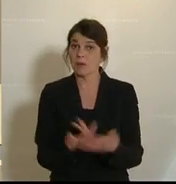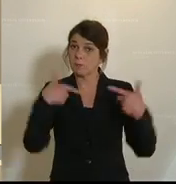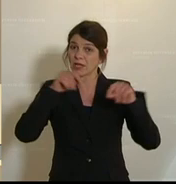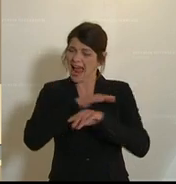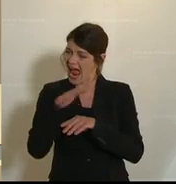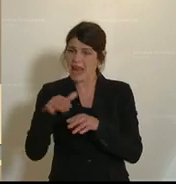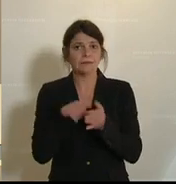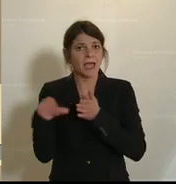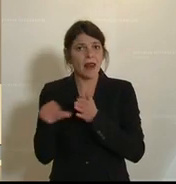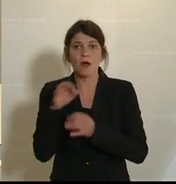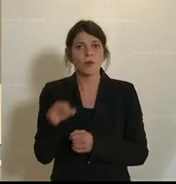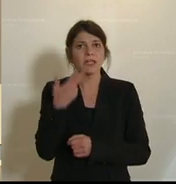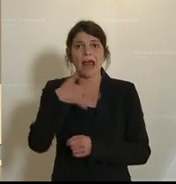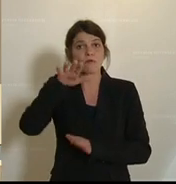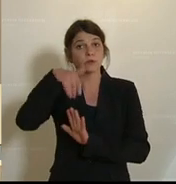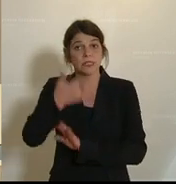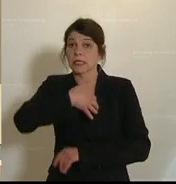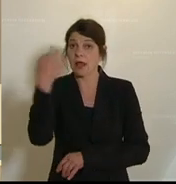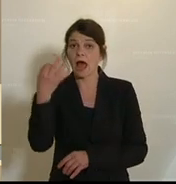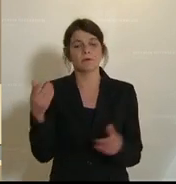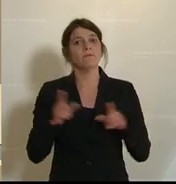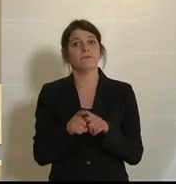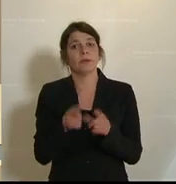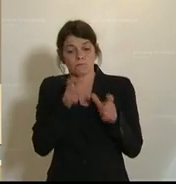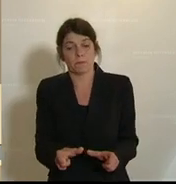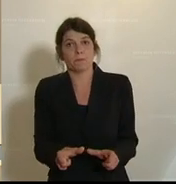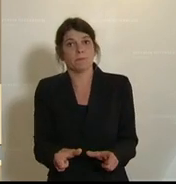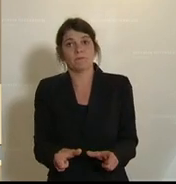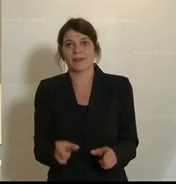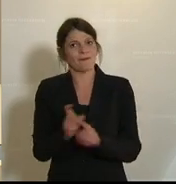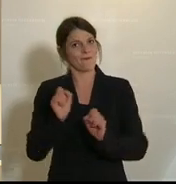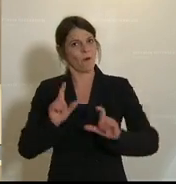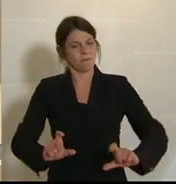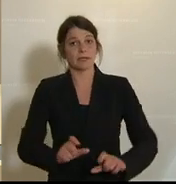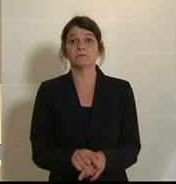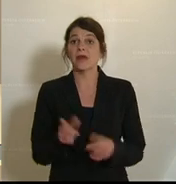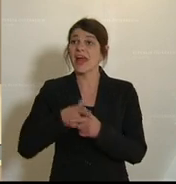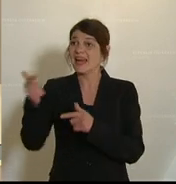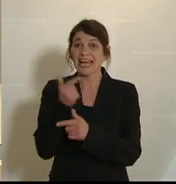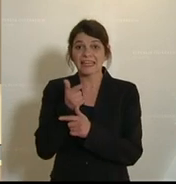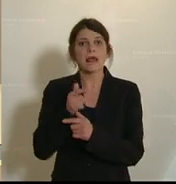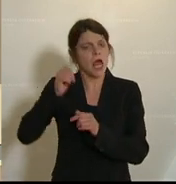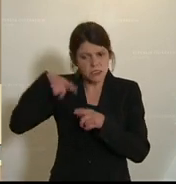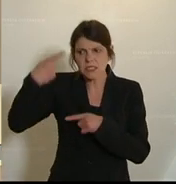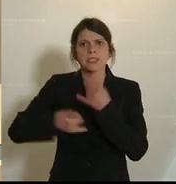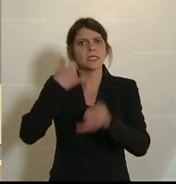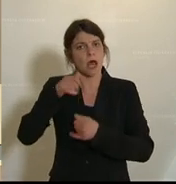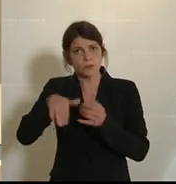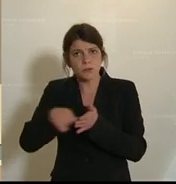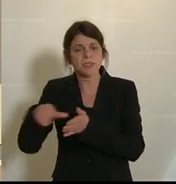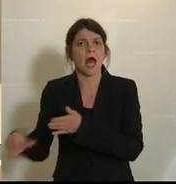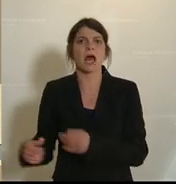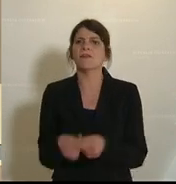dass alle Zahlungen für 365 Tage eingefroren werden. Laufende Kredite werden erst in einem Jahr fällig. Sonstige